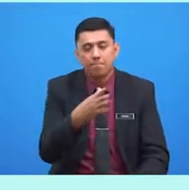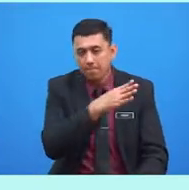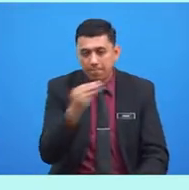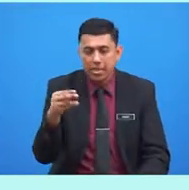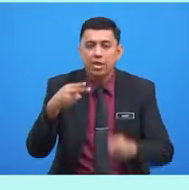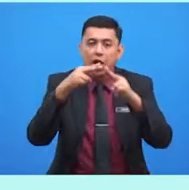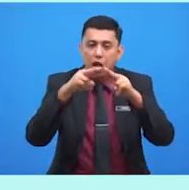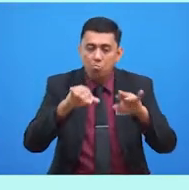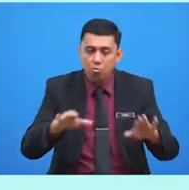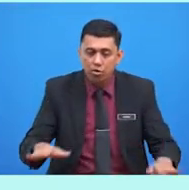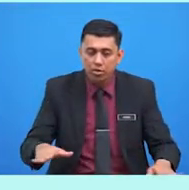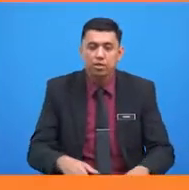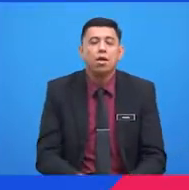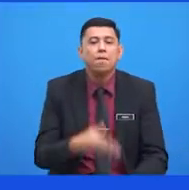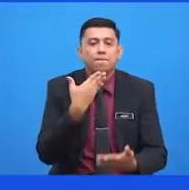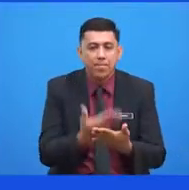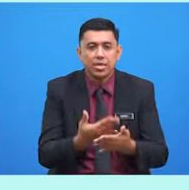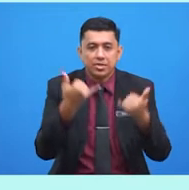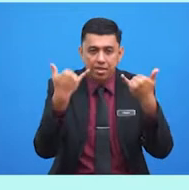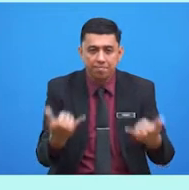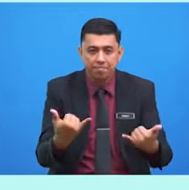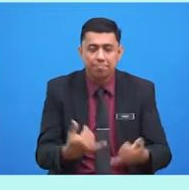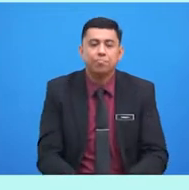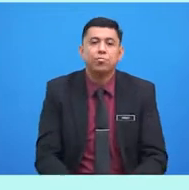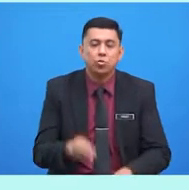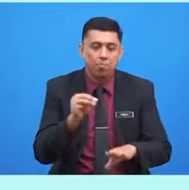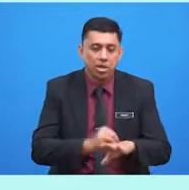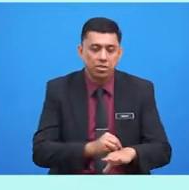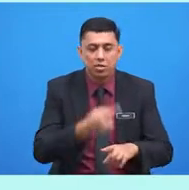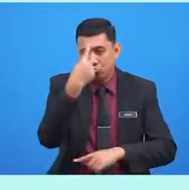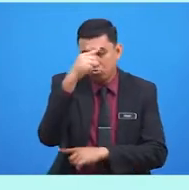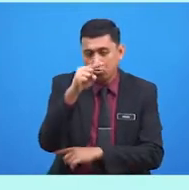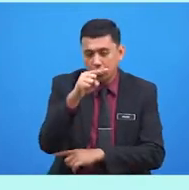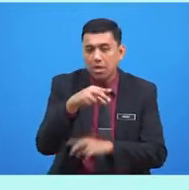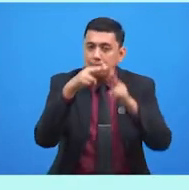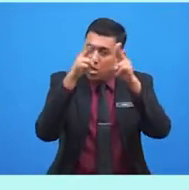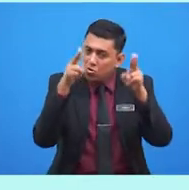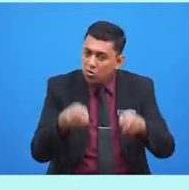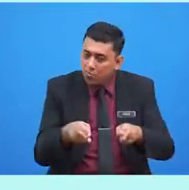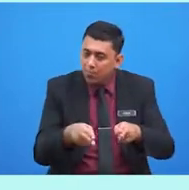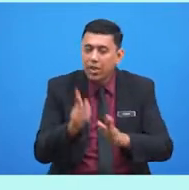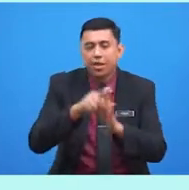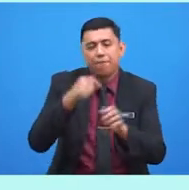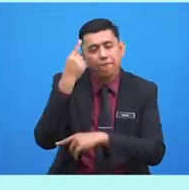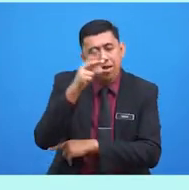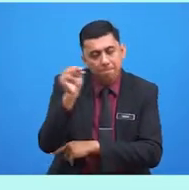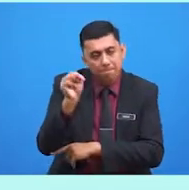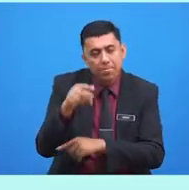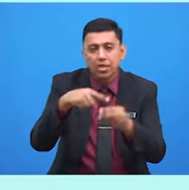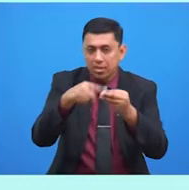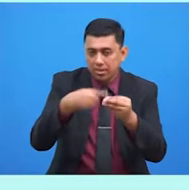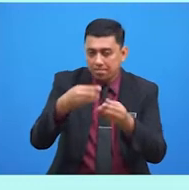harmoni. Baik, sekarang masa untuk menguji kefahaman tentang